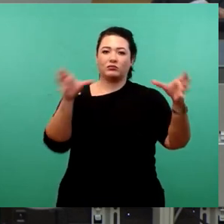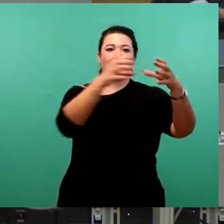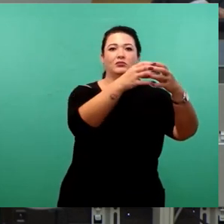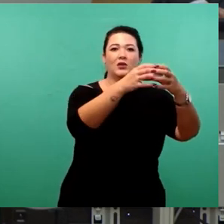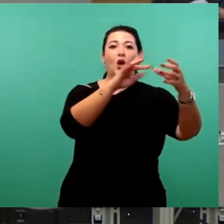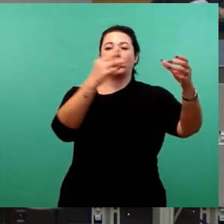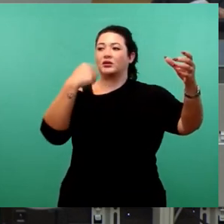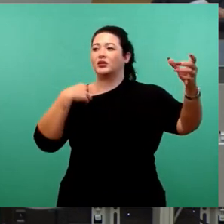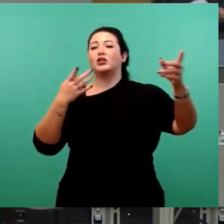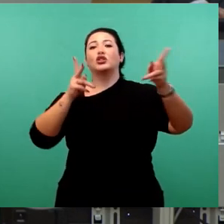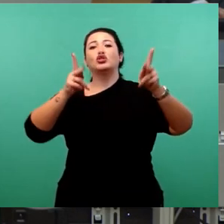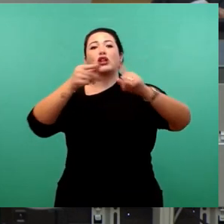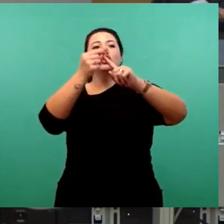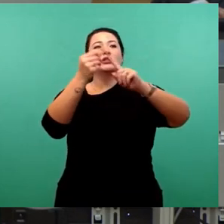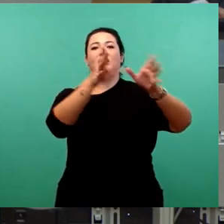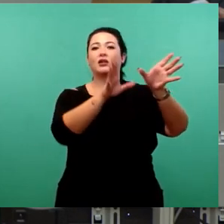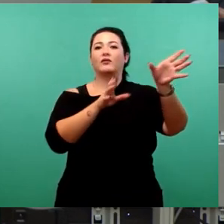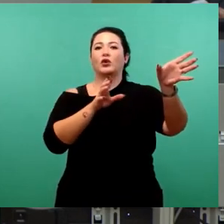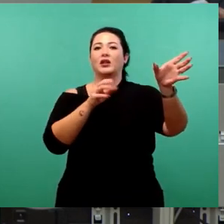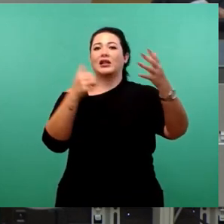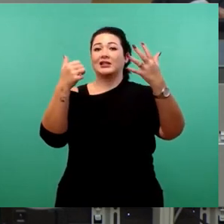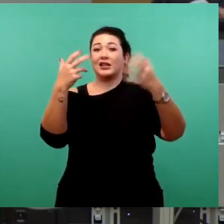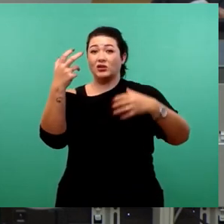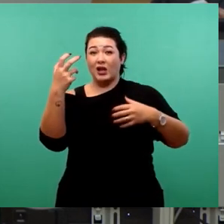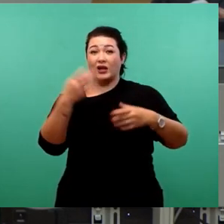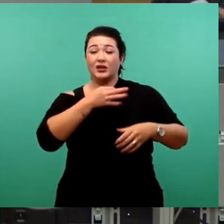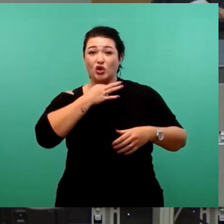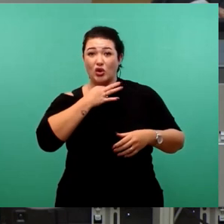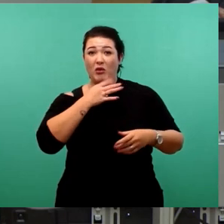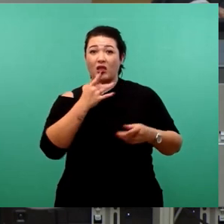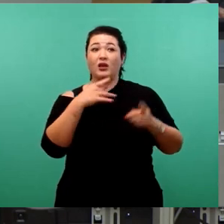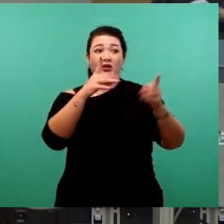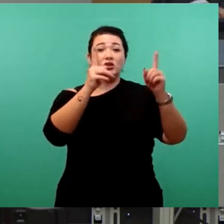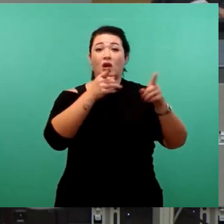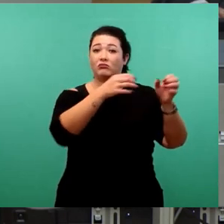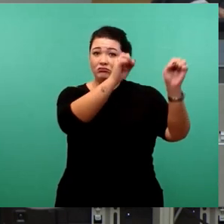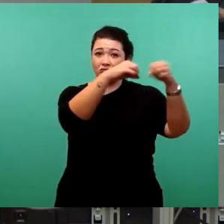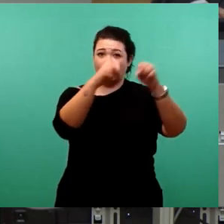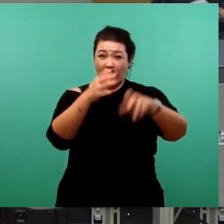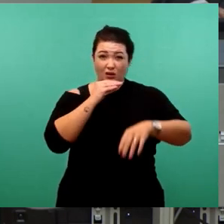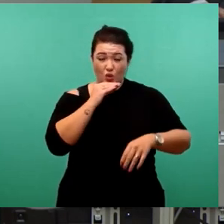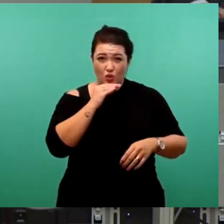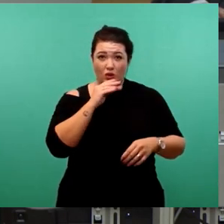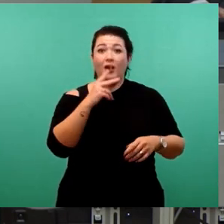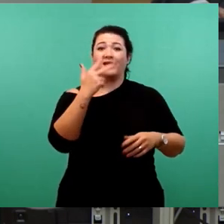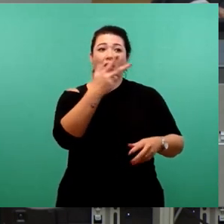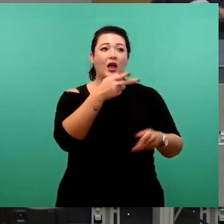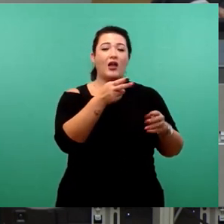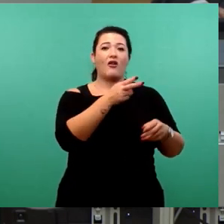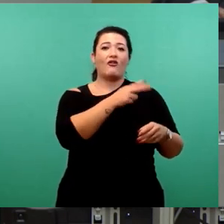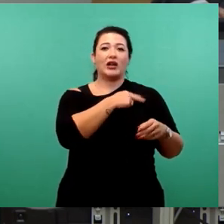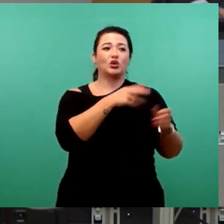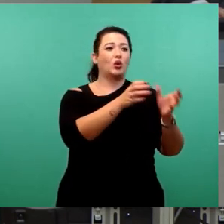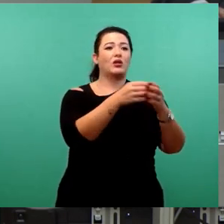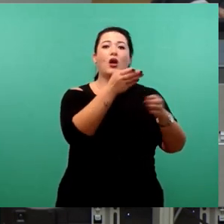knappste Mehrheit, nämlich von 36 Stimmen, stützen. Drei Fraktionen, die die Geschäftsbereiche untereinander aufteilen.